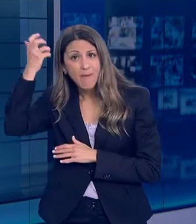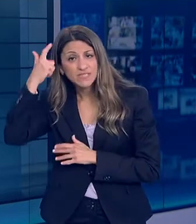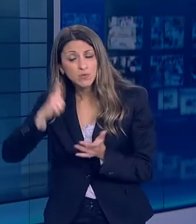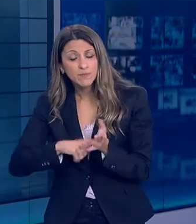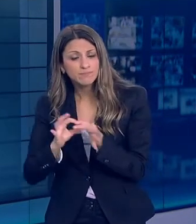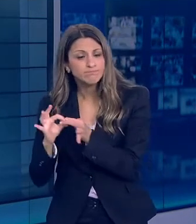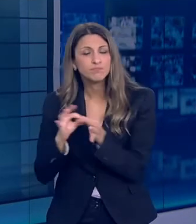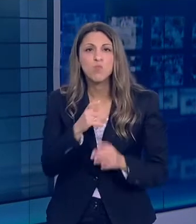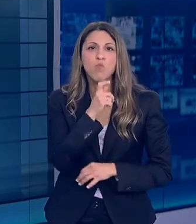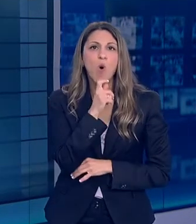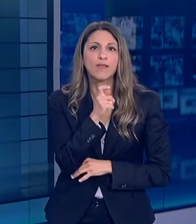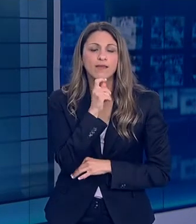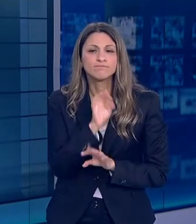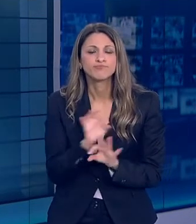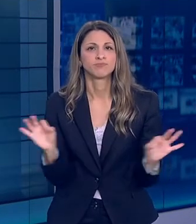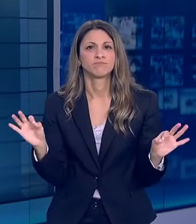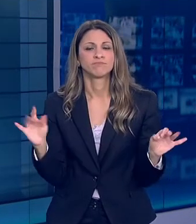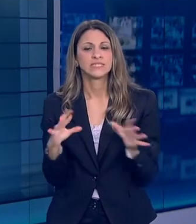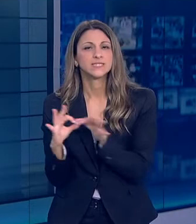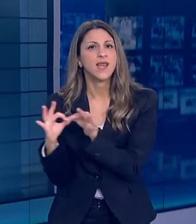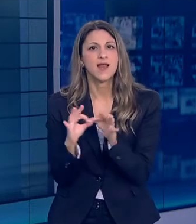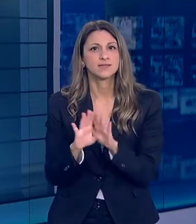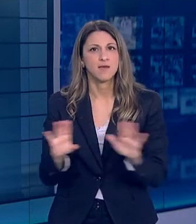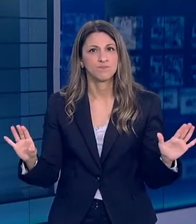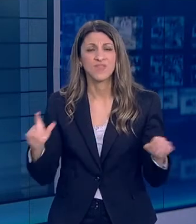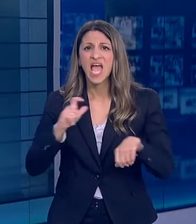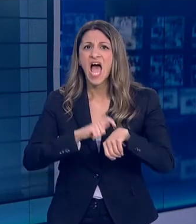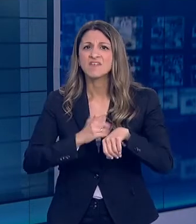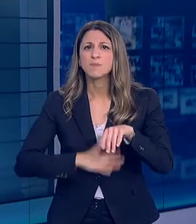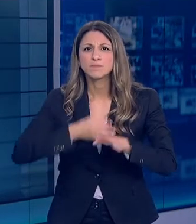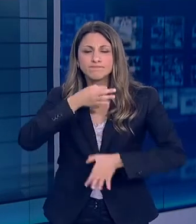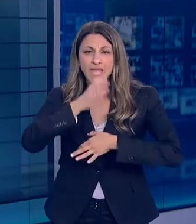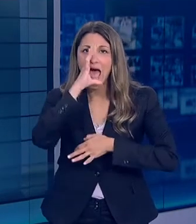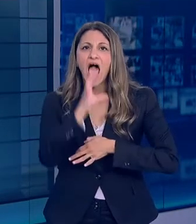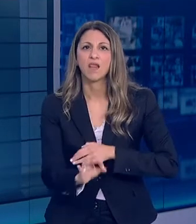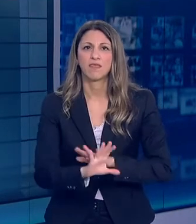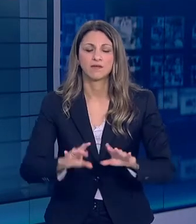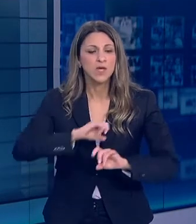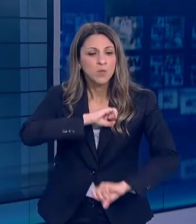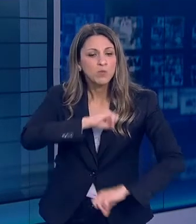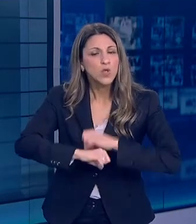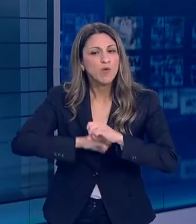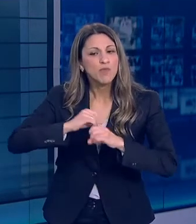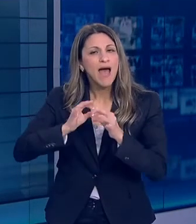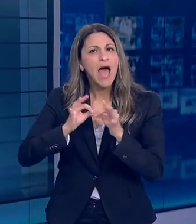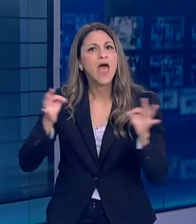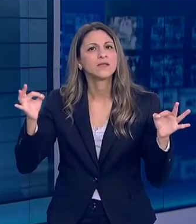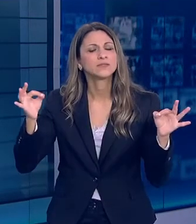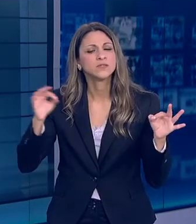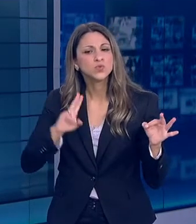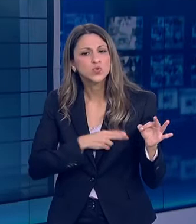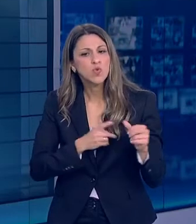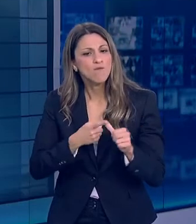πολίτες όταν αυτό τη ζητείτε Με μόνο εφόδιο την ειλικρίνεια και την προσπάθεια να αναλύσω επιστημονικά τα δεδομένα